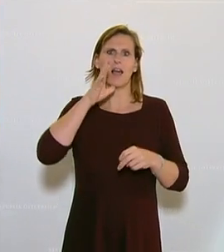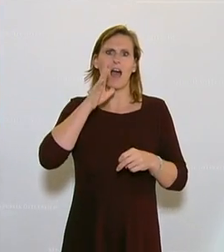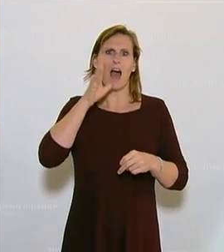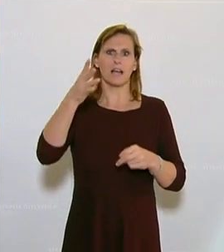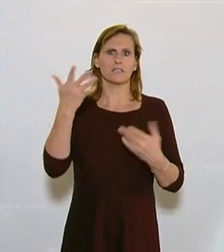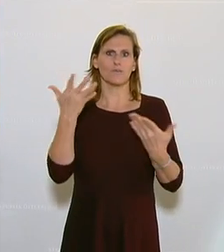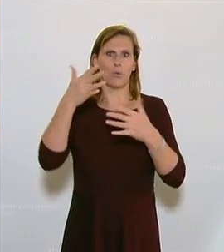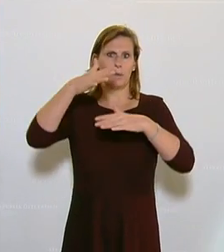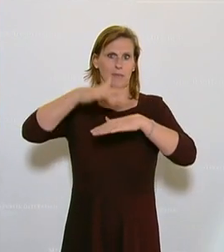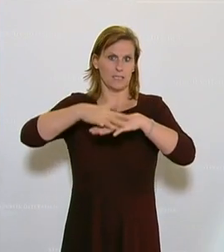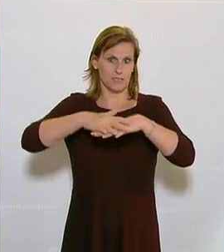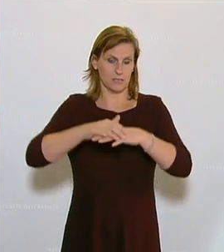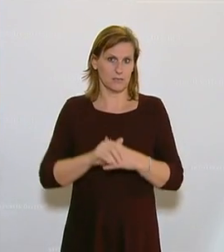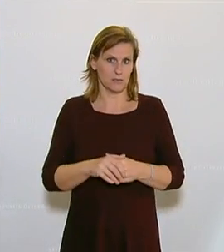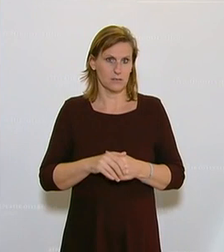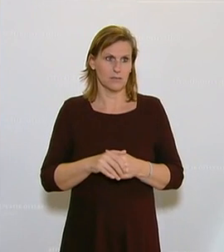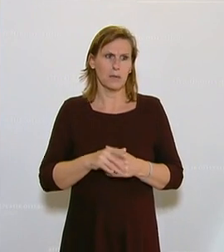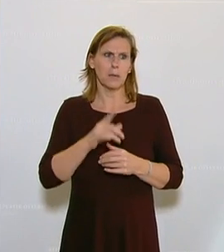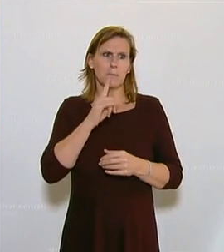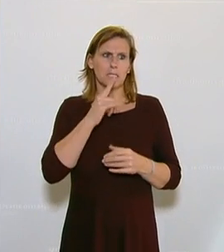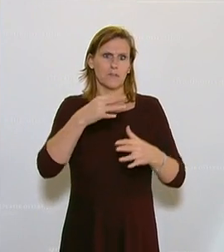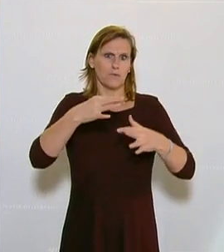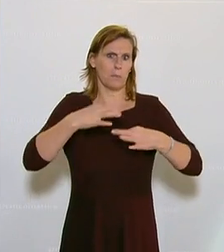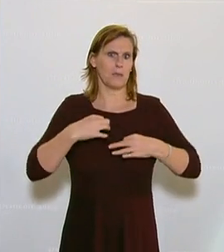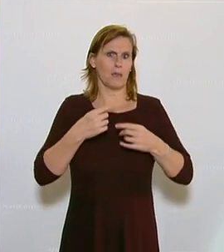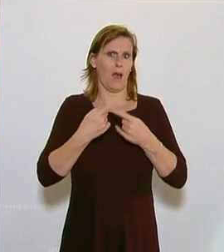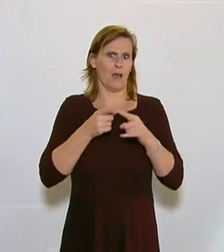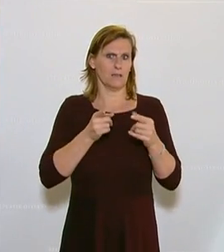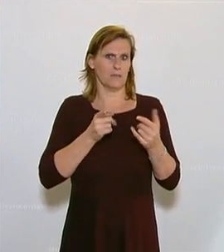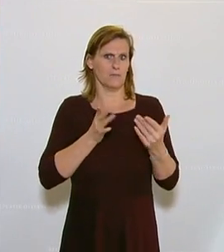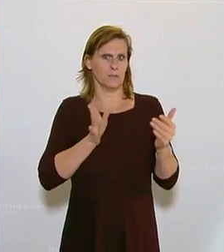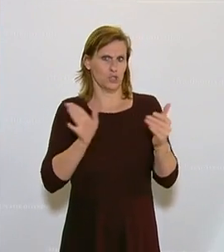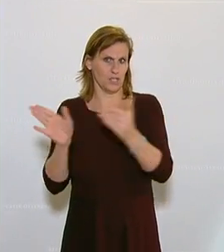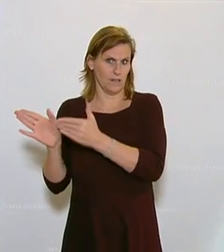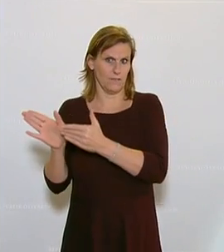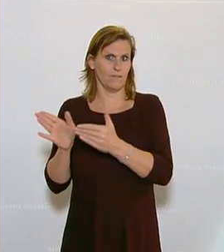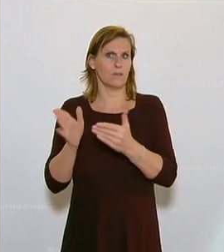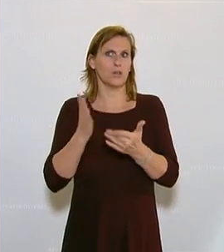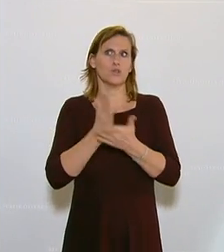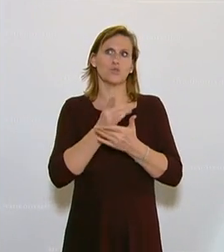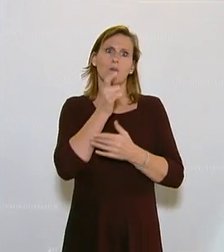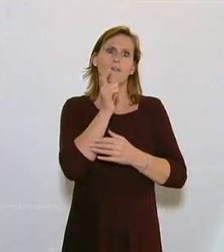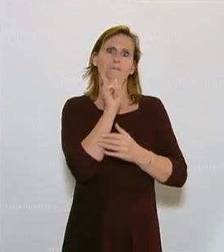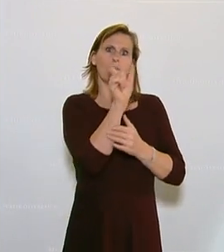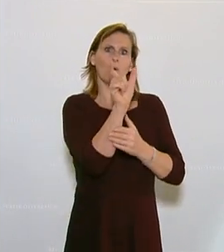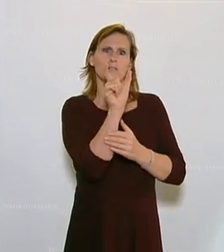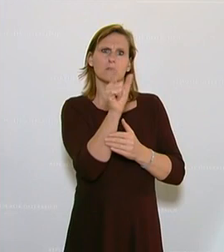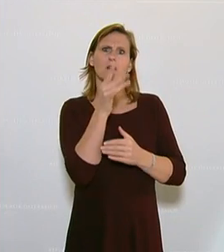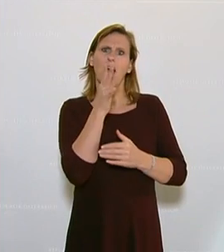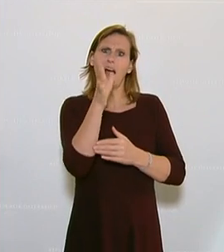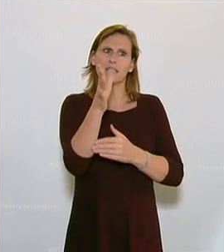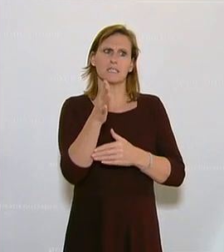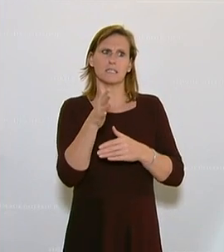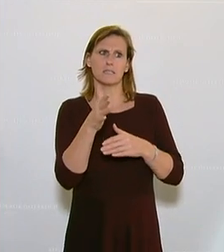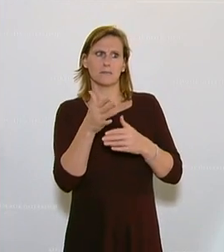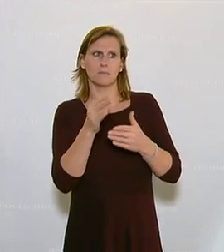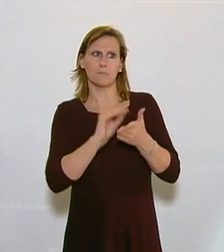vorlegt, geht in eine ganz andere Richtung. Und es beginnt natürlich schon bei den Diktionen. Das Wort Hass, ja, das Hass beschreibt ein Gefühl.